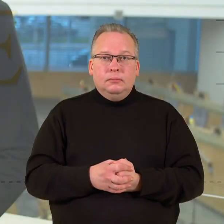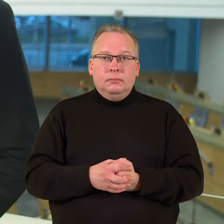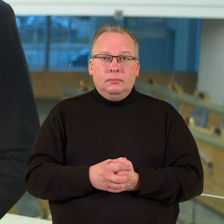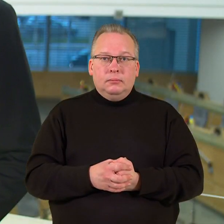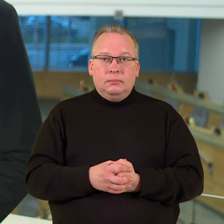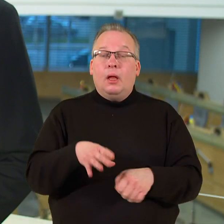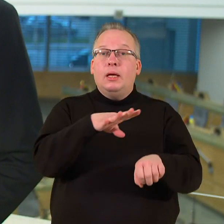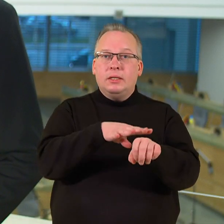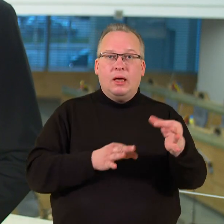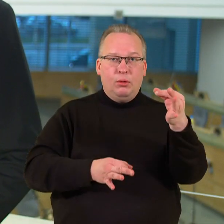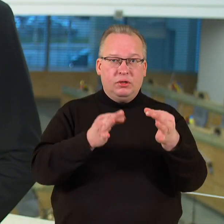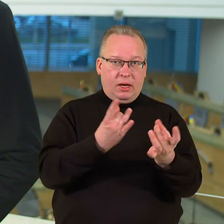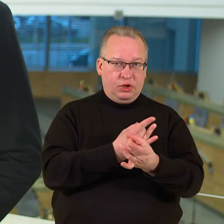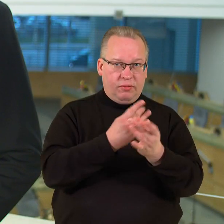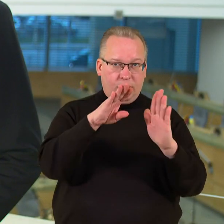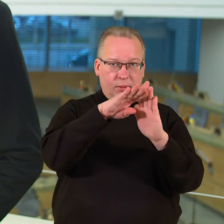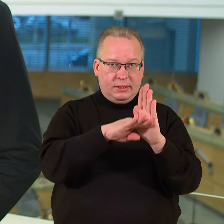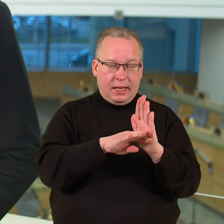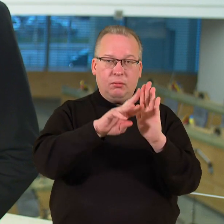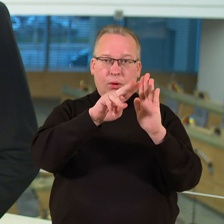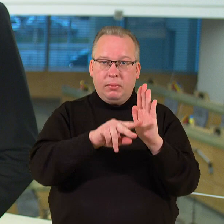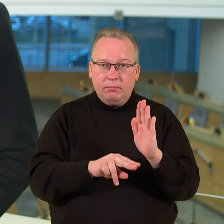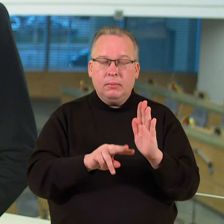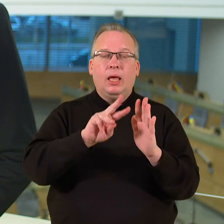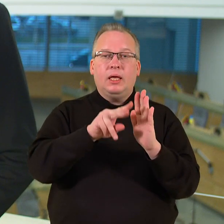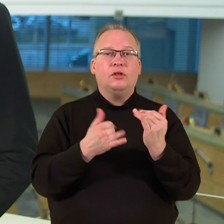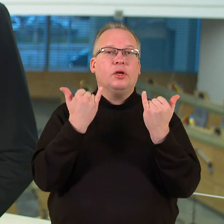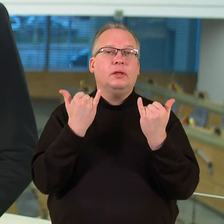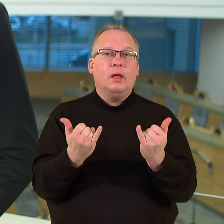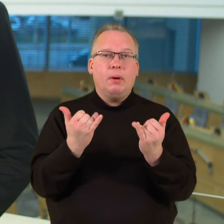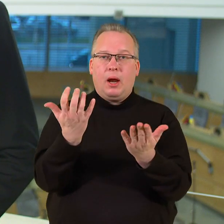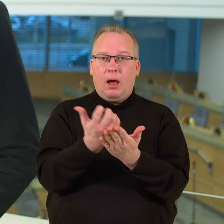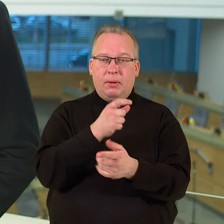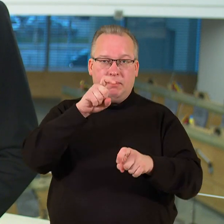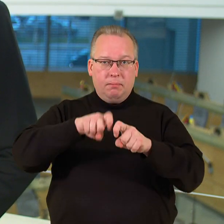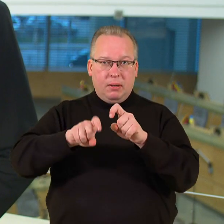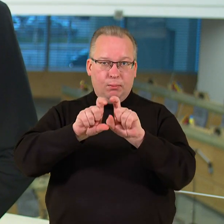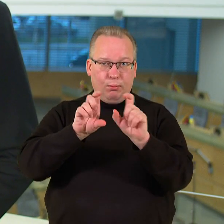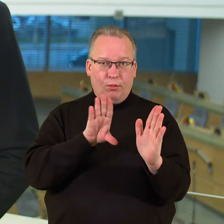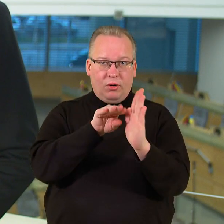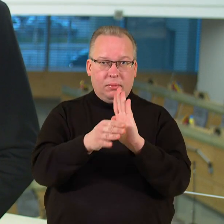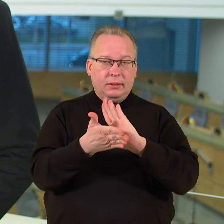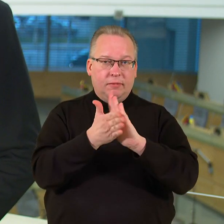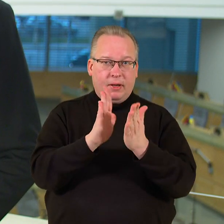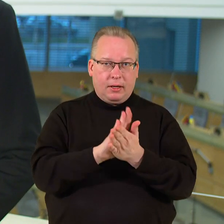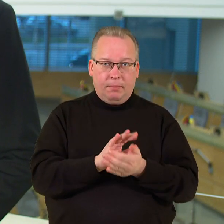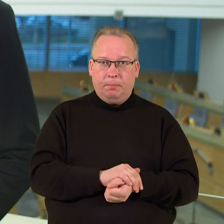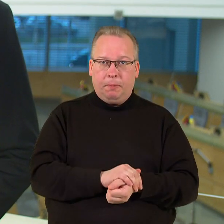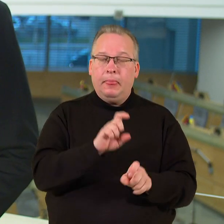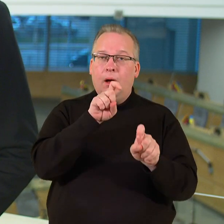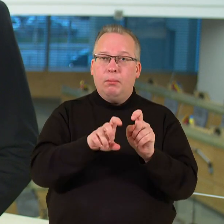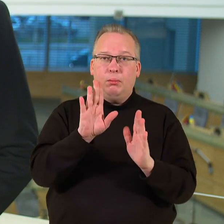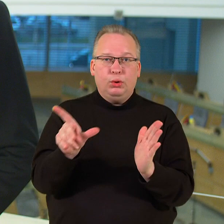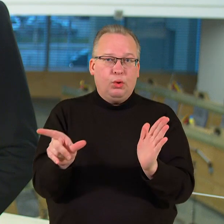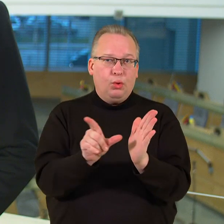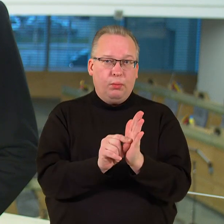Seimas varsto švietimo įstatymo pataisas, kurios keičia dabartinę pasiekimų patikrinimų mokyklose tvarką. Patikrinimai būtų